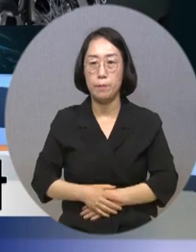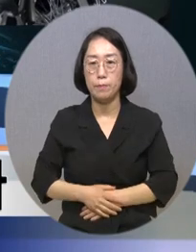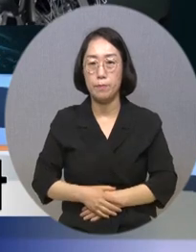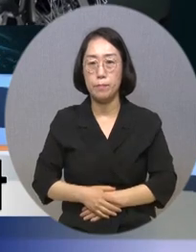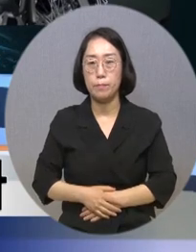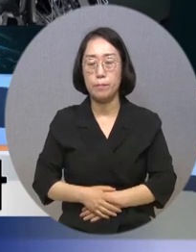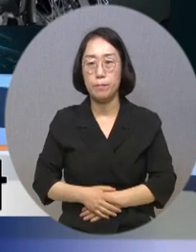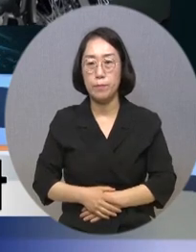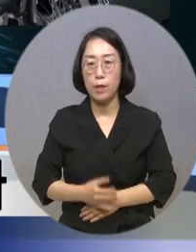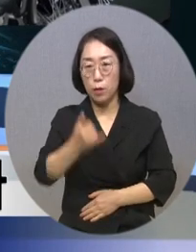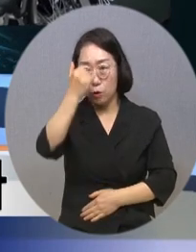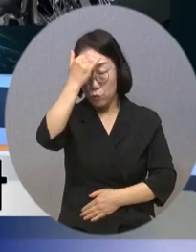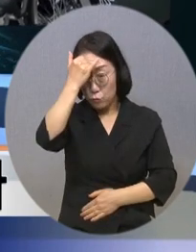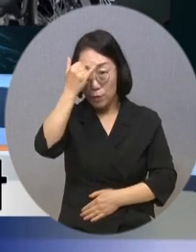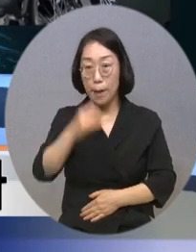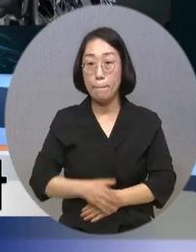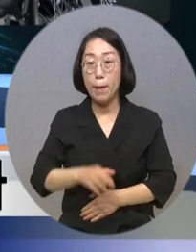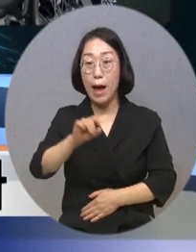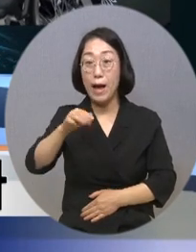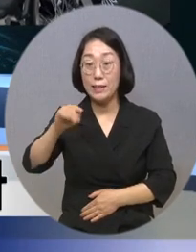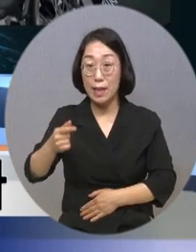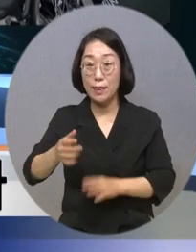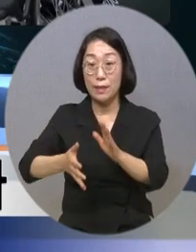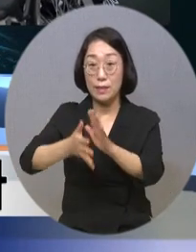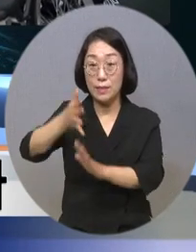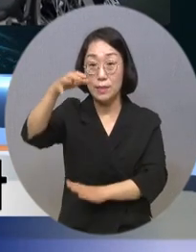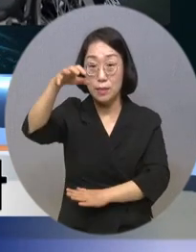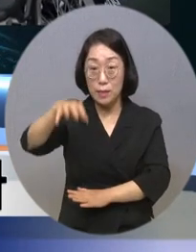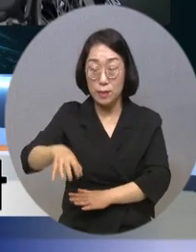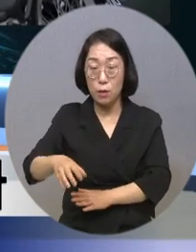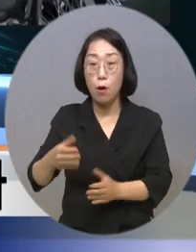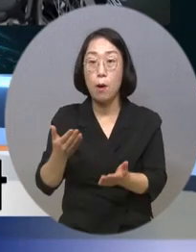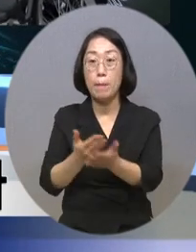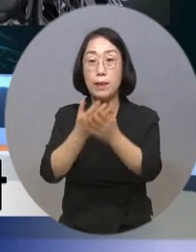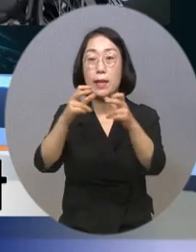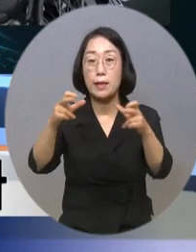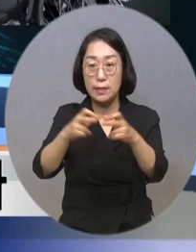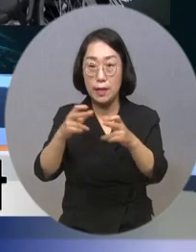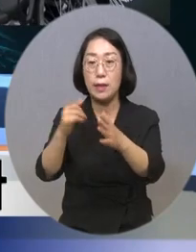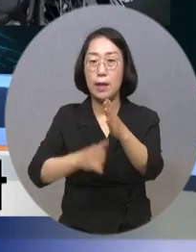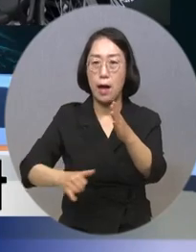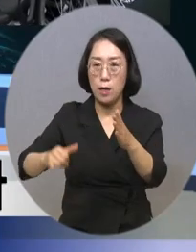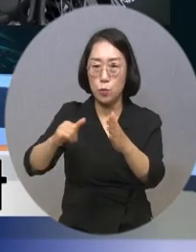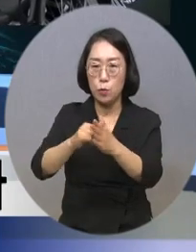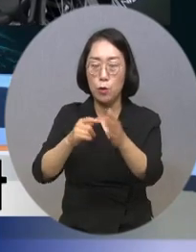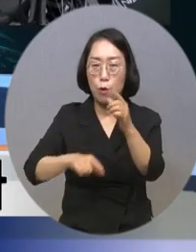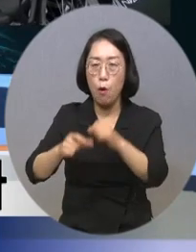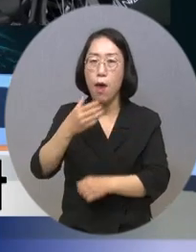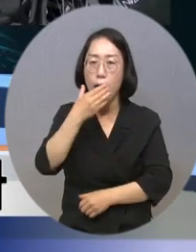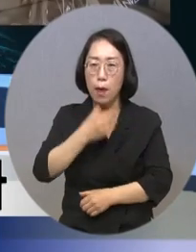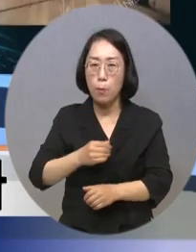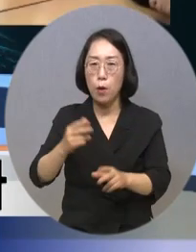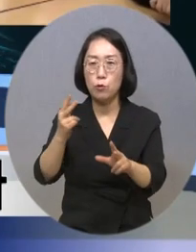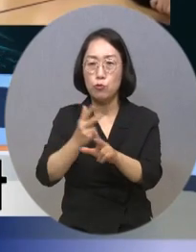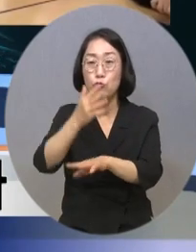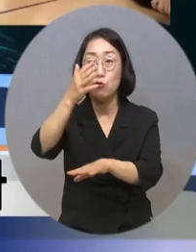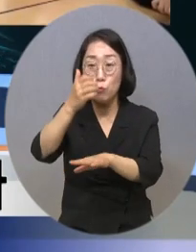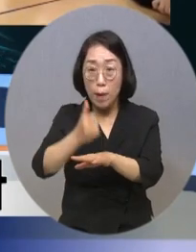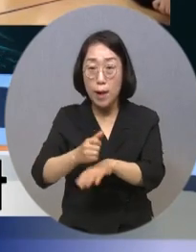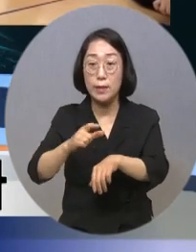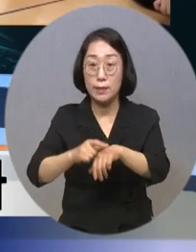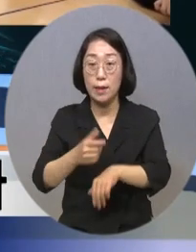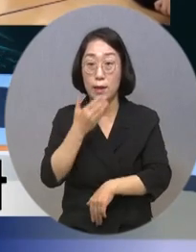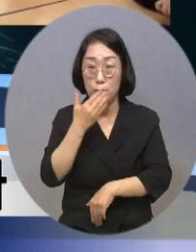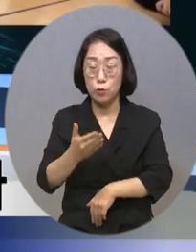충남 아산시 장애인복지관이 발달장애인 당사자와 가족이 행복한 주말을 보낼 수 있도록 돕기 위해